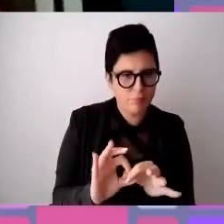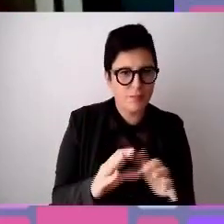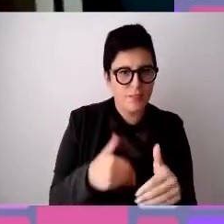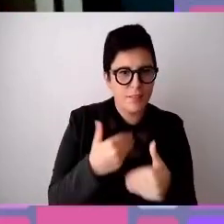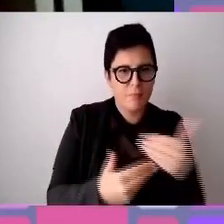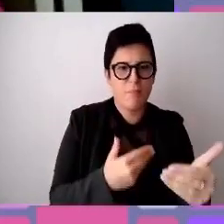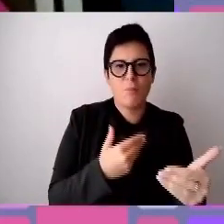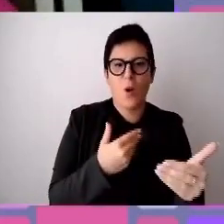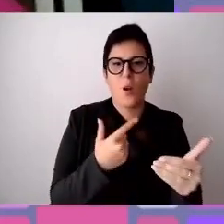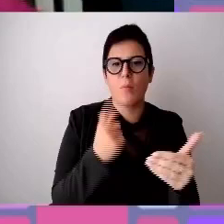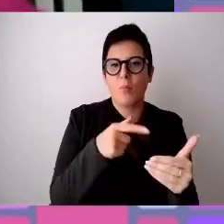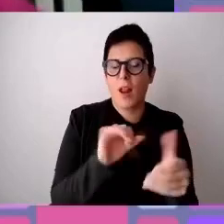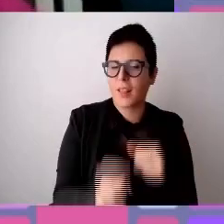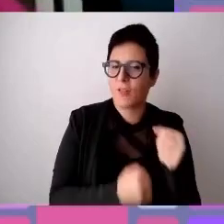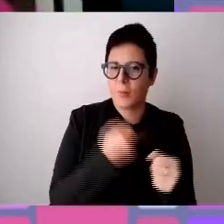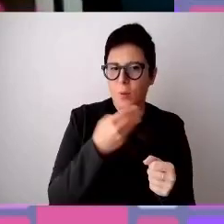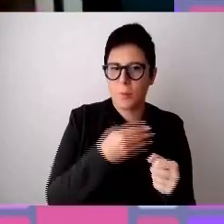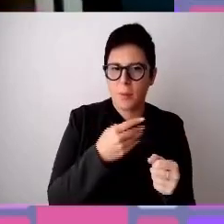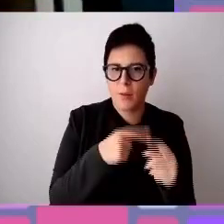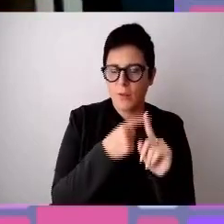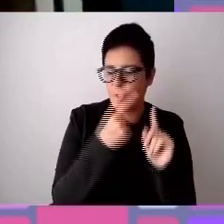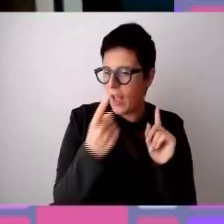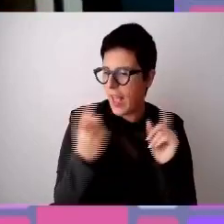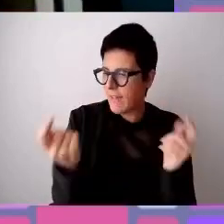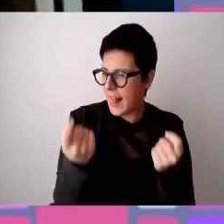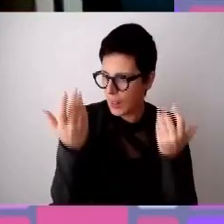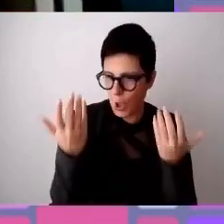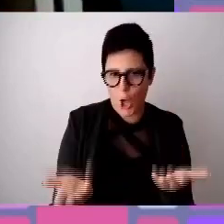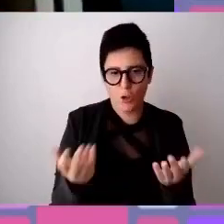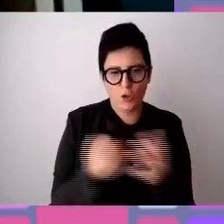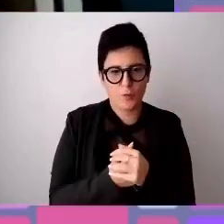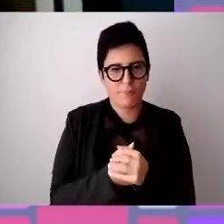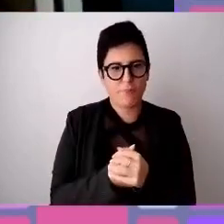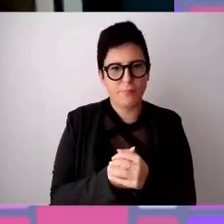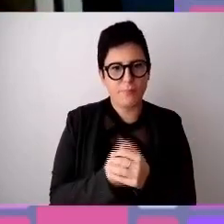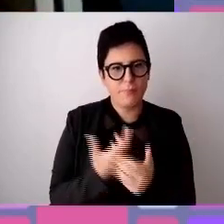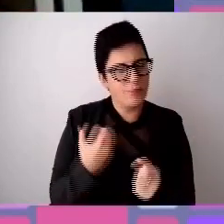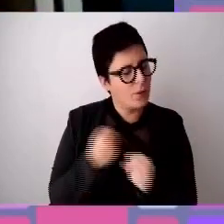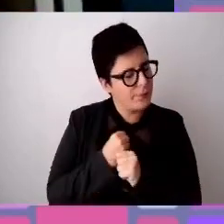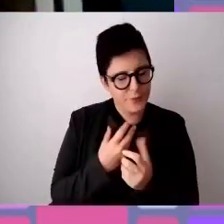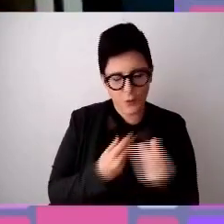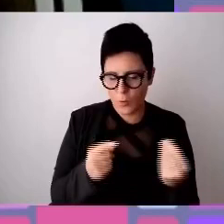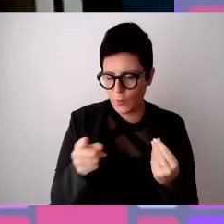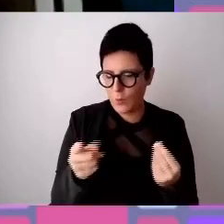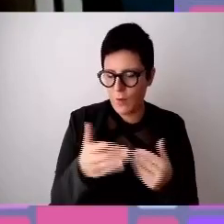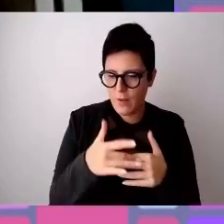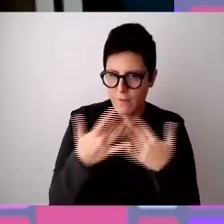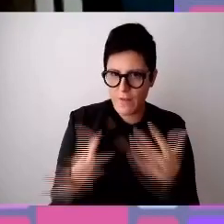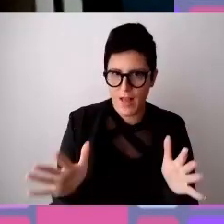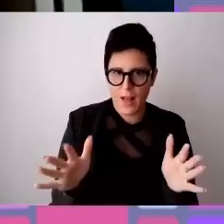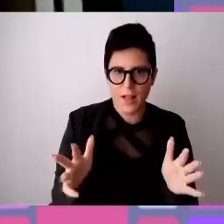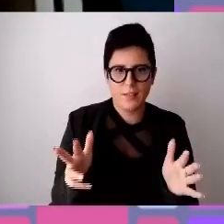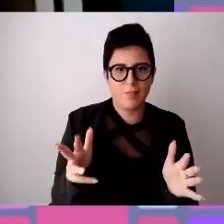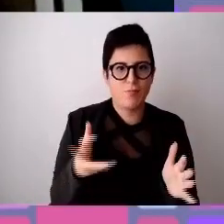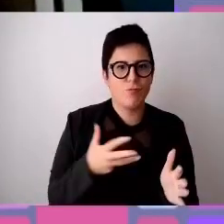nell'atteggiamento di Manpower fino ad arrivare a questo evento di oggi. Quindi, vorrei dire, mi fido molto di quello che fate voi perché evidentemente c'è